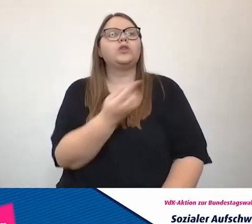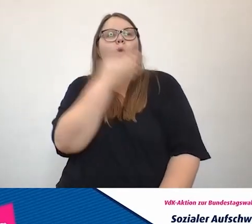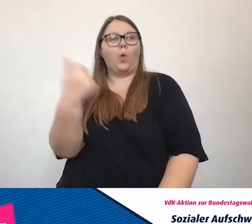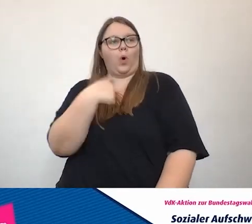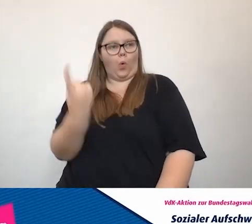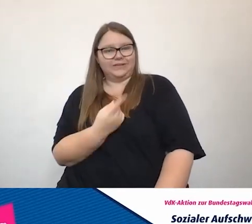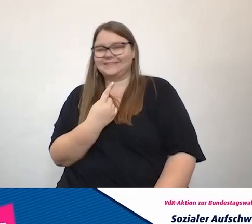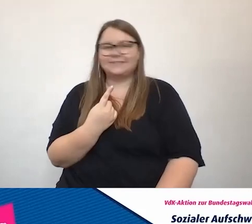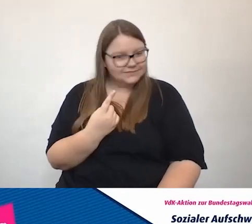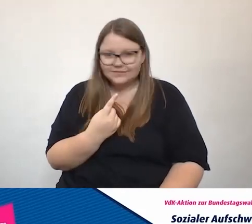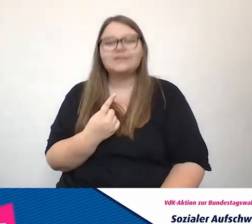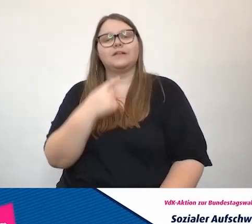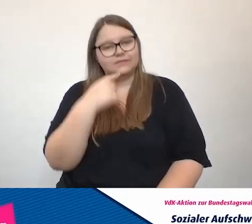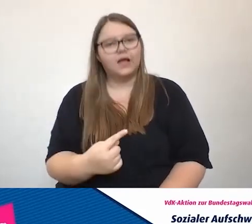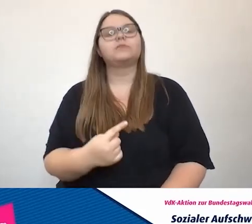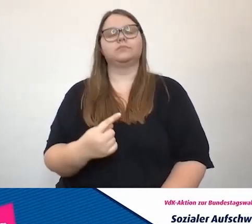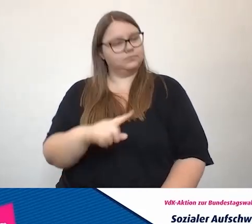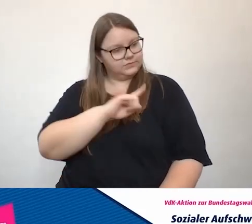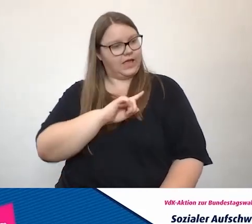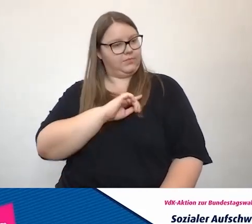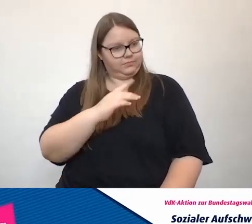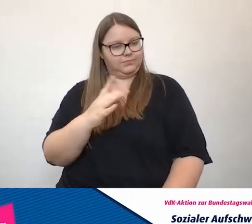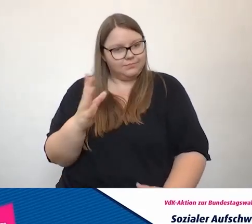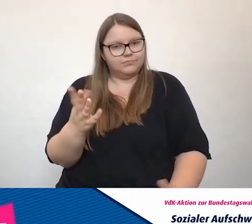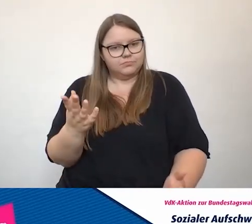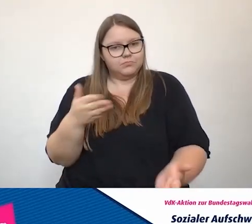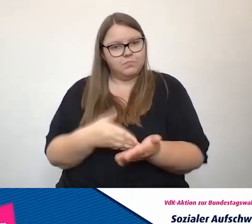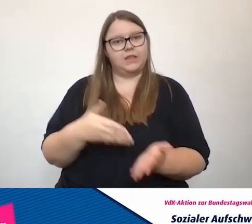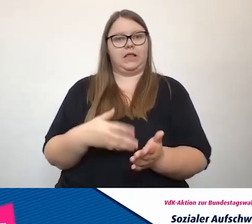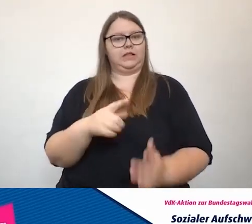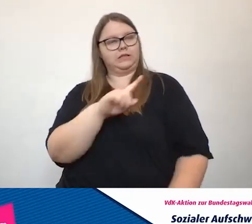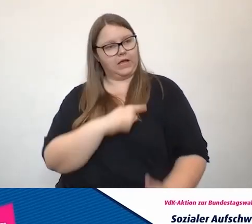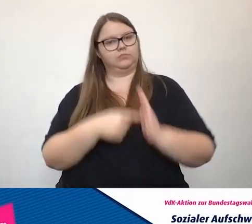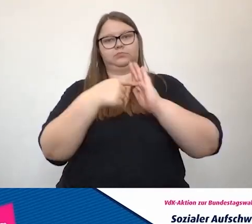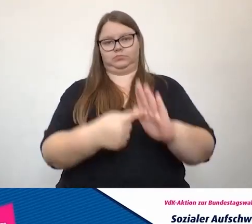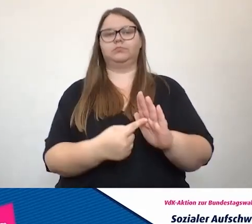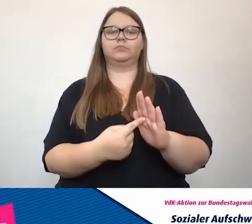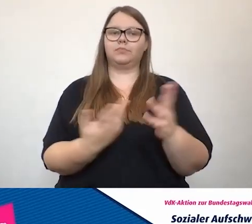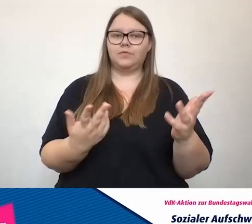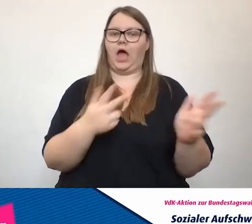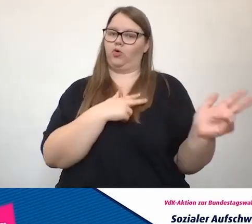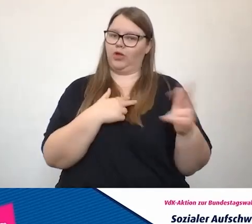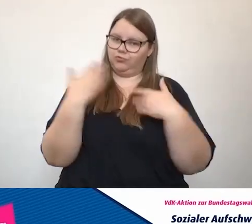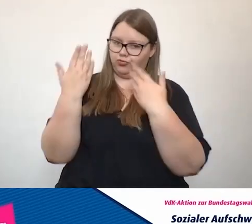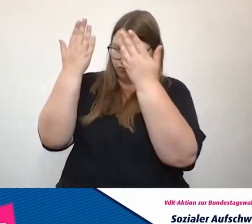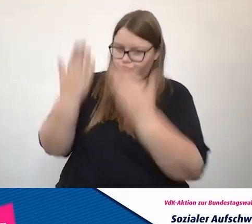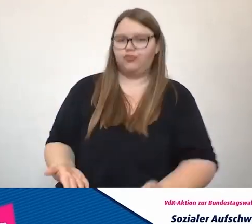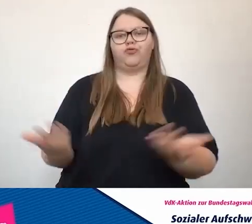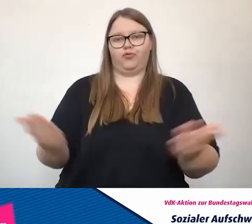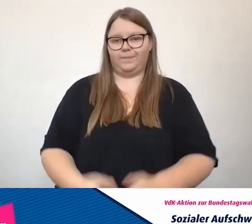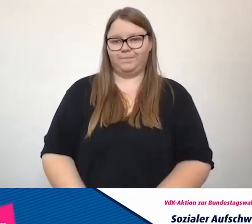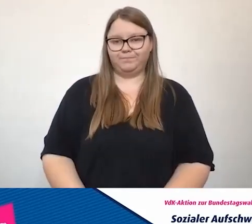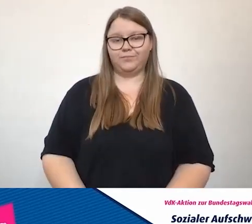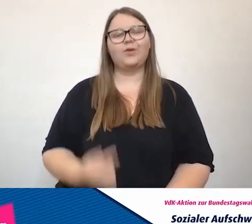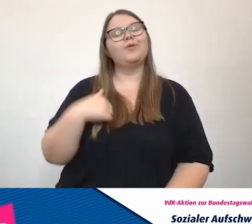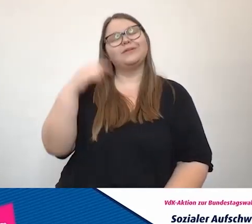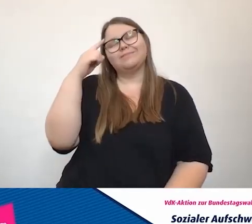Und dass du natürlich auch wirklich diejenige bist, die das sehr authentisch bringst. Und ich finde, wenn ich das sagen darf, Verena, es gibt ja Menschen,